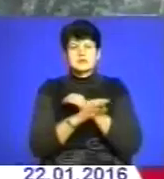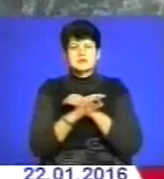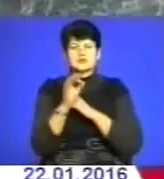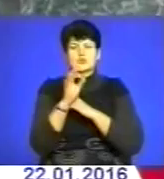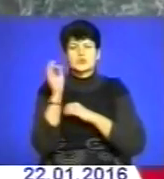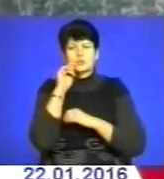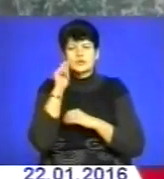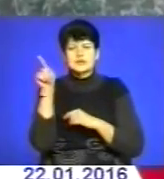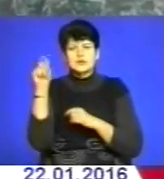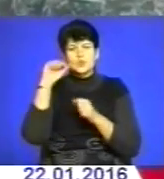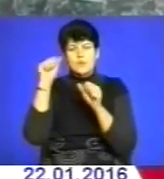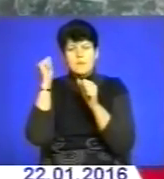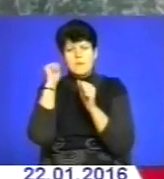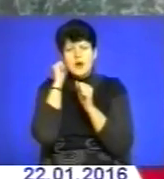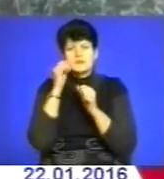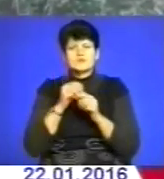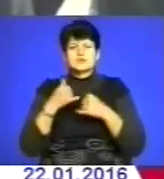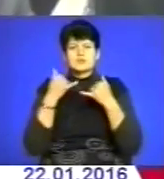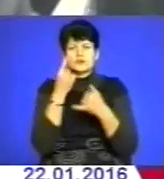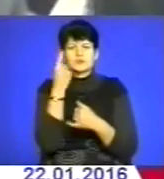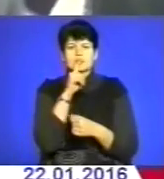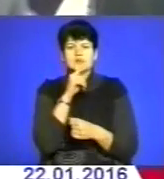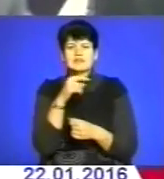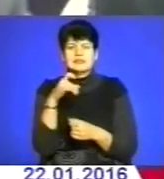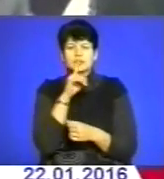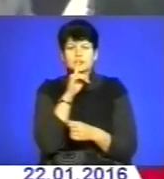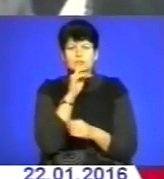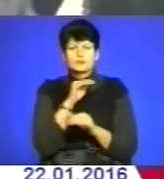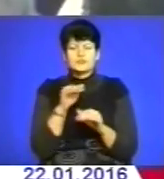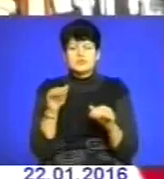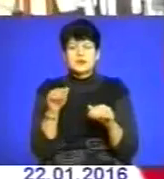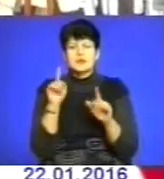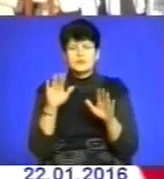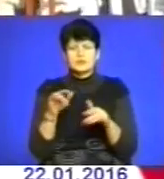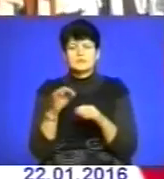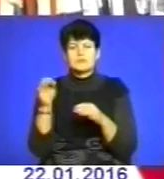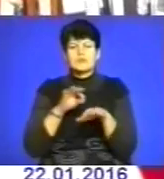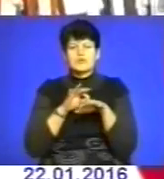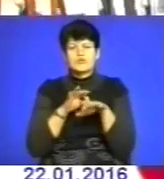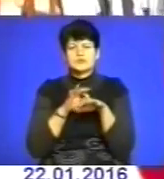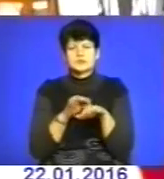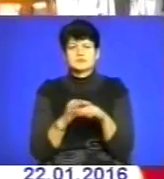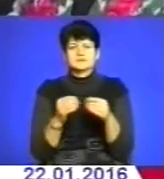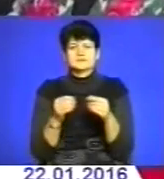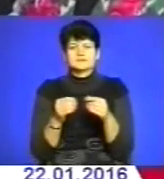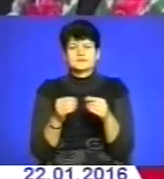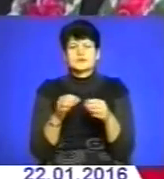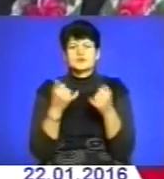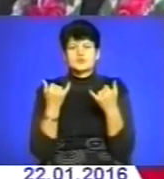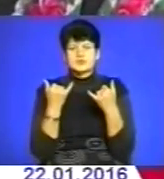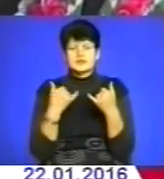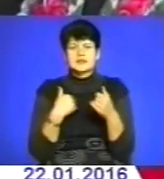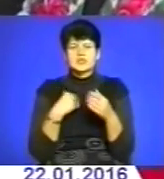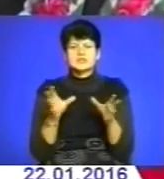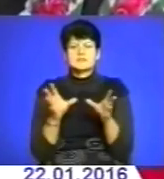Їхню пам'ять вшанували хвилиною мовчання. Пригадуючи історичні події, проводили паралелі з сучасністю. Наше спільне